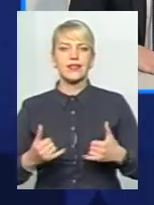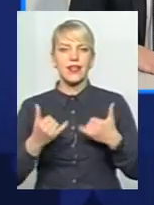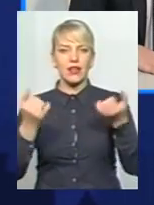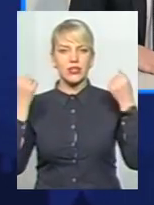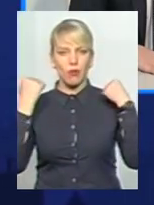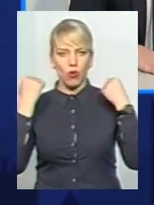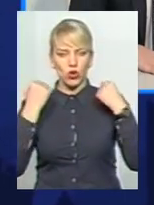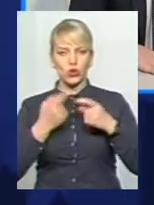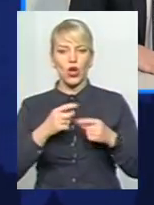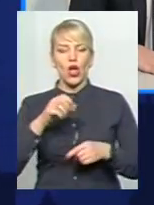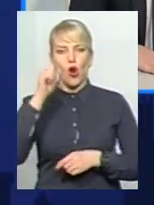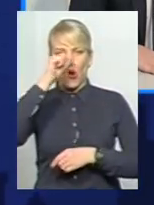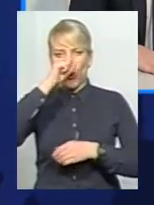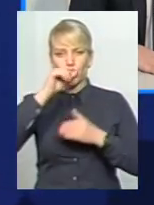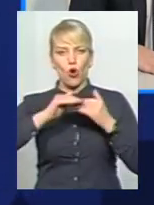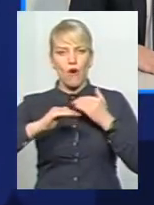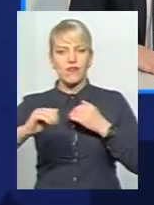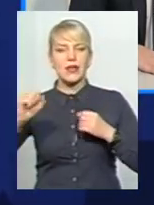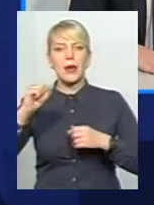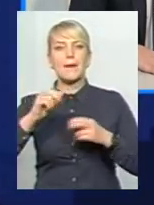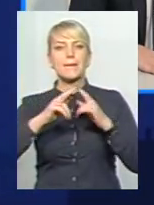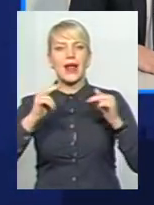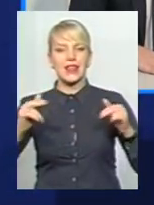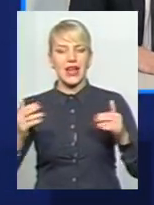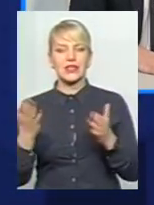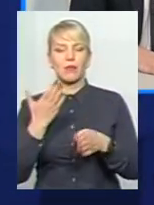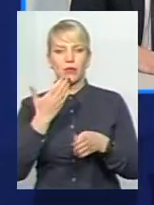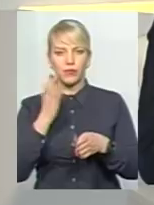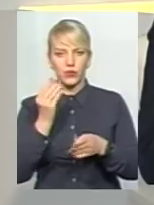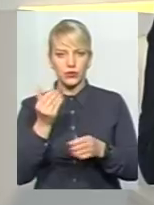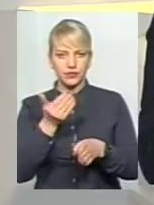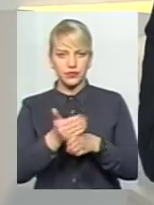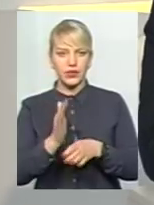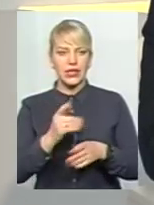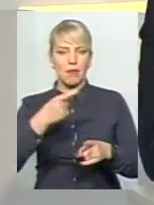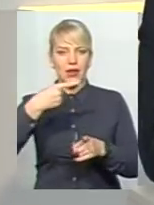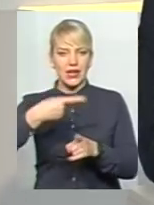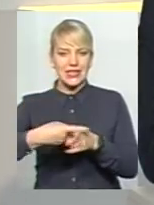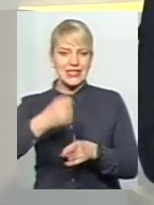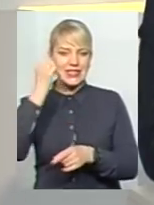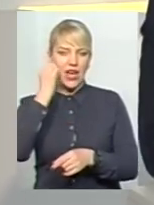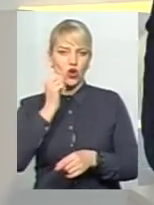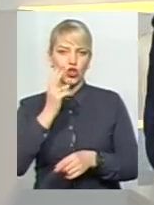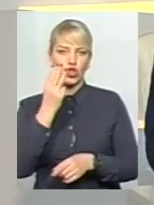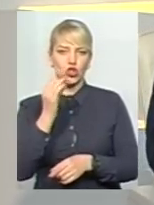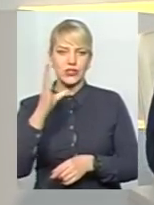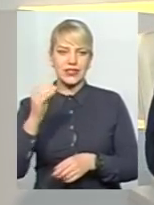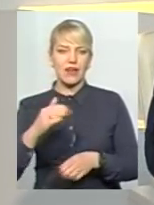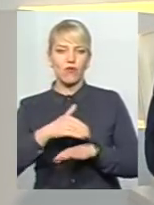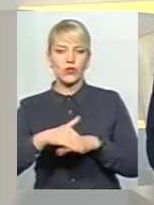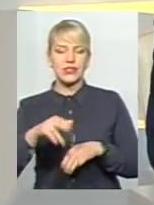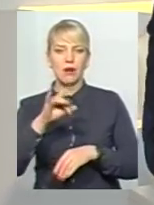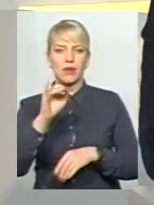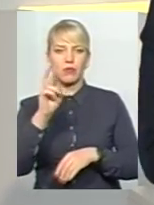один об'єкт, який ми плануємо виділити кошти на проєкт кошторисну документацію. Це перегрешті Старокосинтинівського шосею Прибузьку. Це та сама